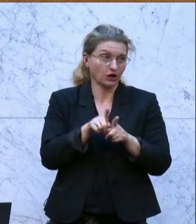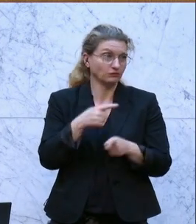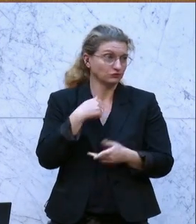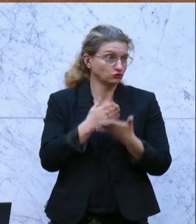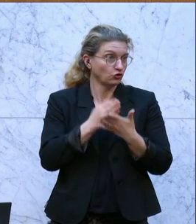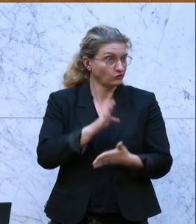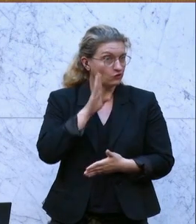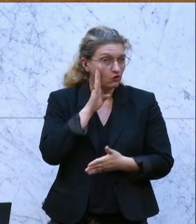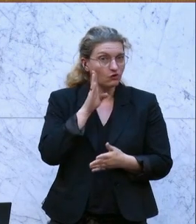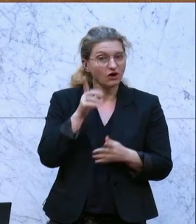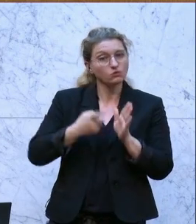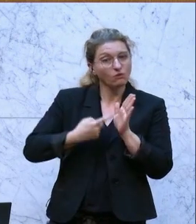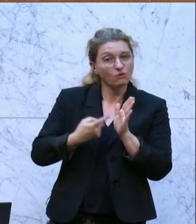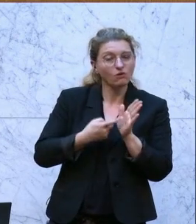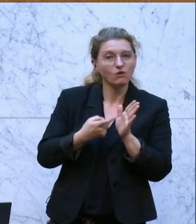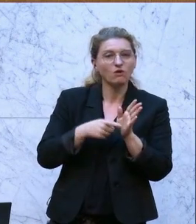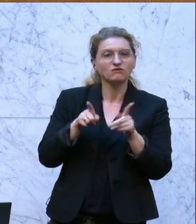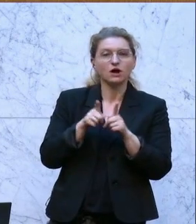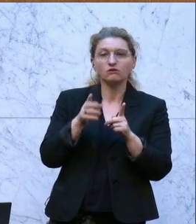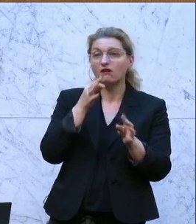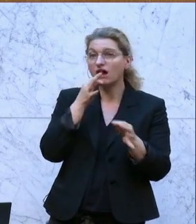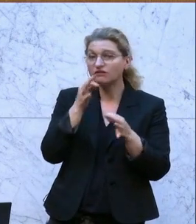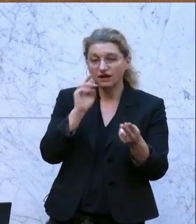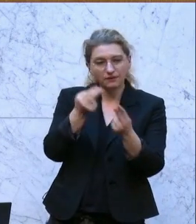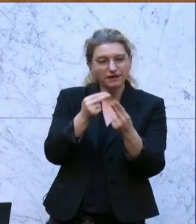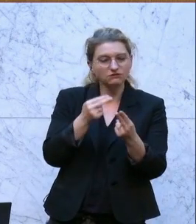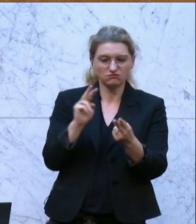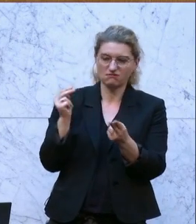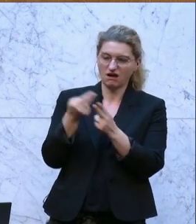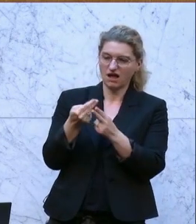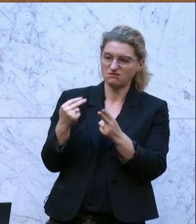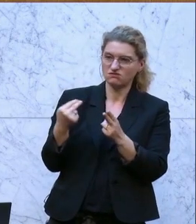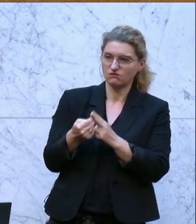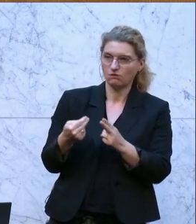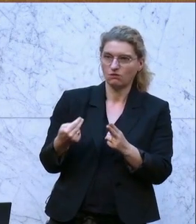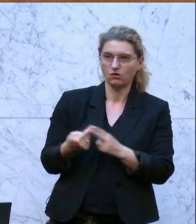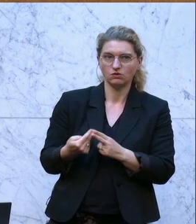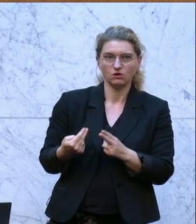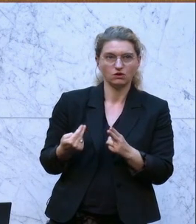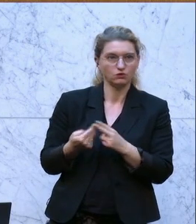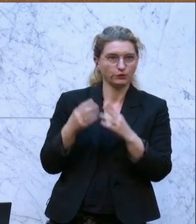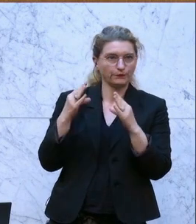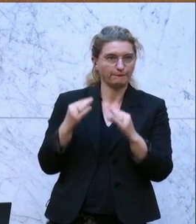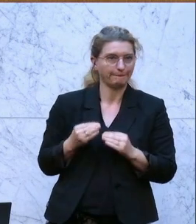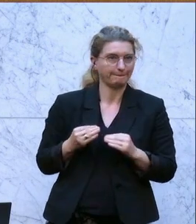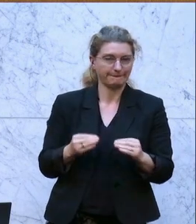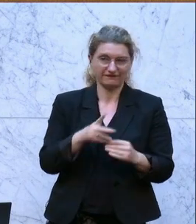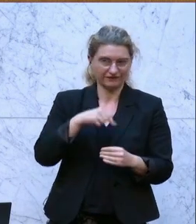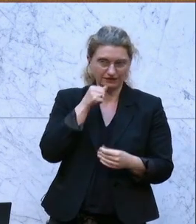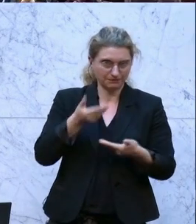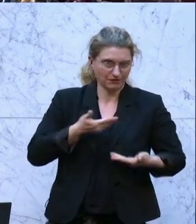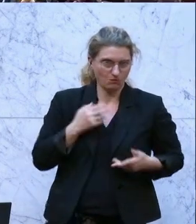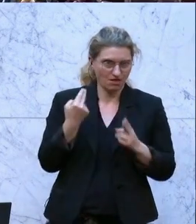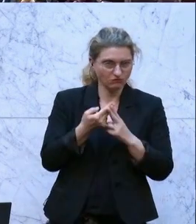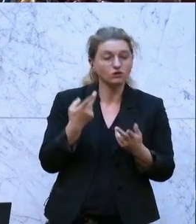haben, sehr oft hier in den Anfragebeantwortungen die antworten. Und gerade, wenn es heikel wird, nicht bekommen. Und daher fordern wir